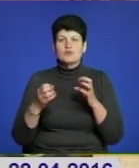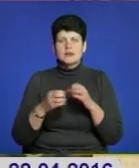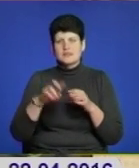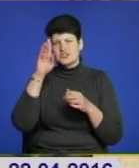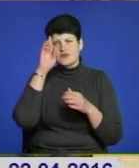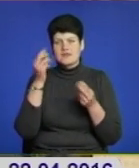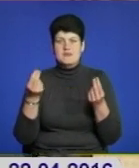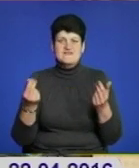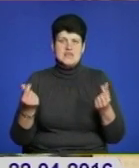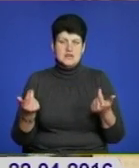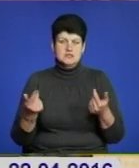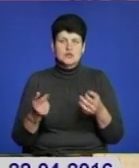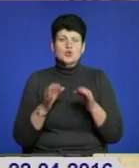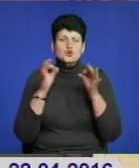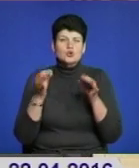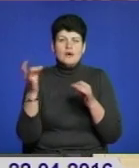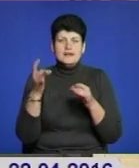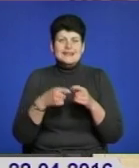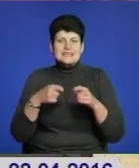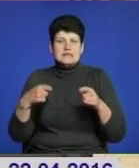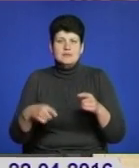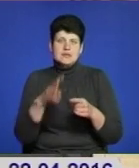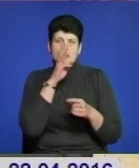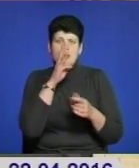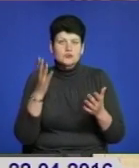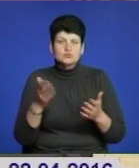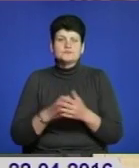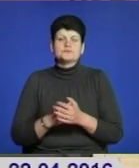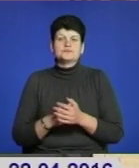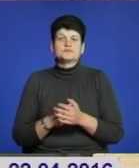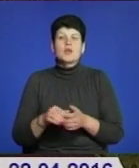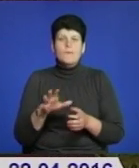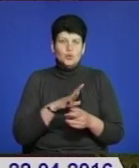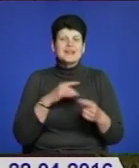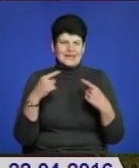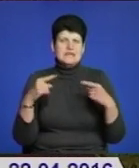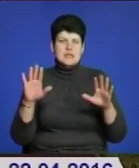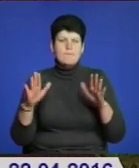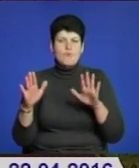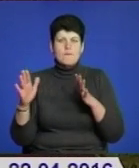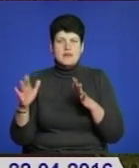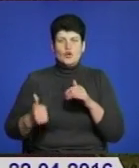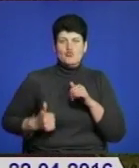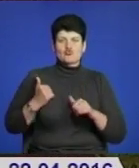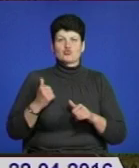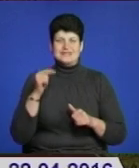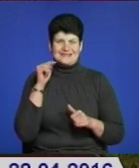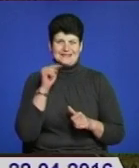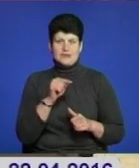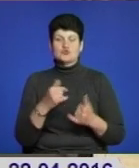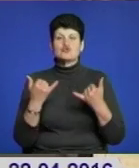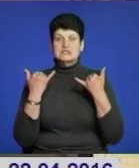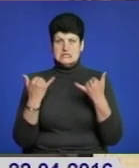фінансами. Жодного разу ми не затримали заробітну плату. Хоч бували різні моменти. Горжуся тим, що саме